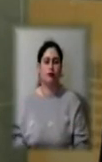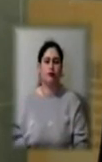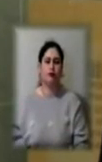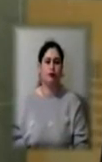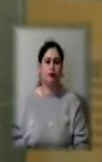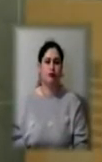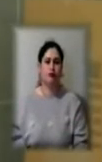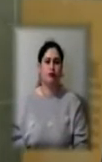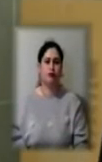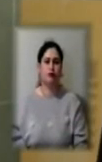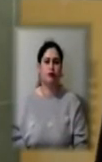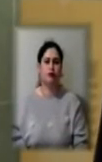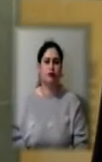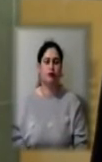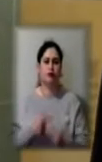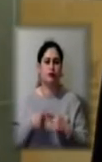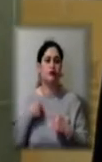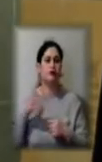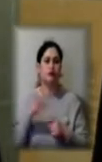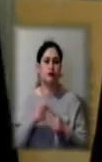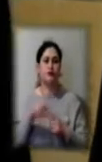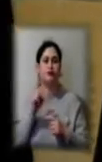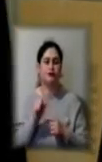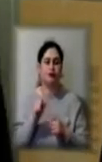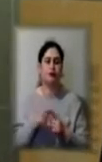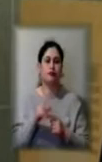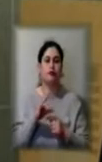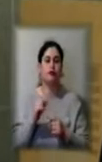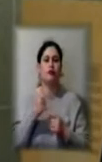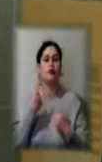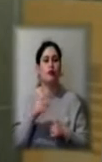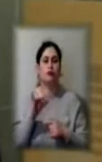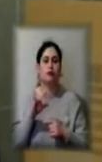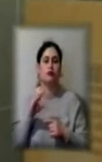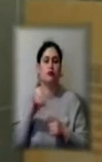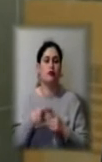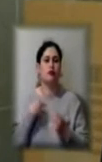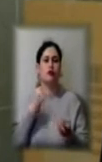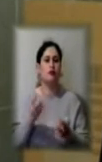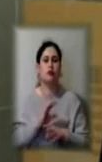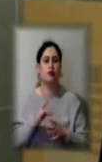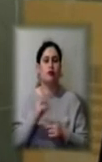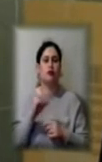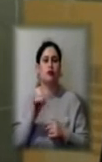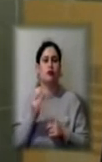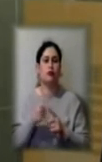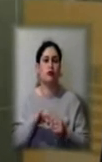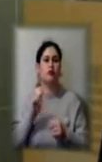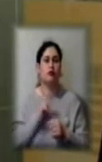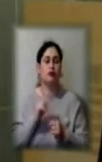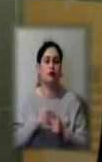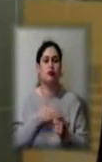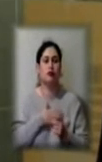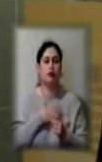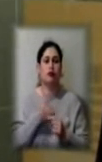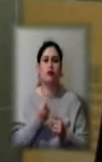Ми все-таки за дурний сценарій, і ми не залишаємо надії, і працюють і наші, по-перше, лікарі